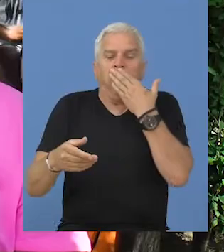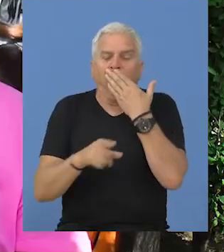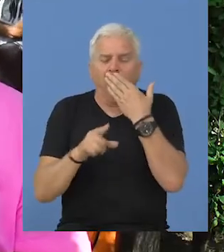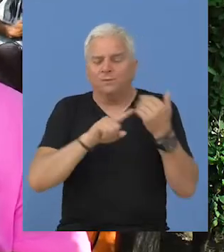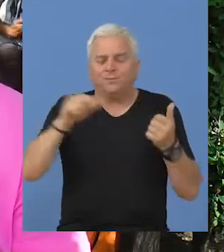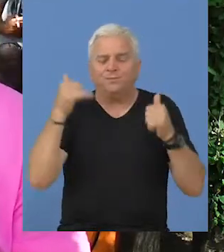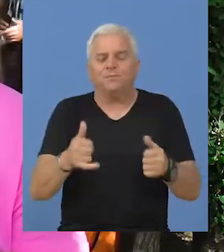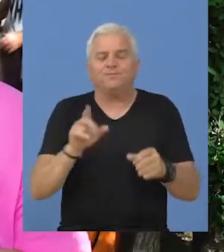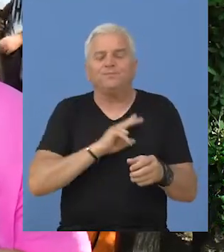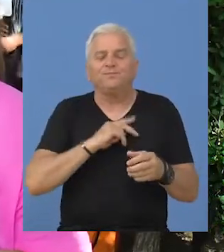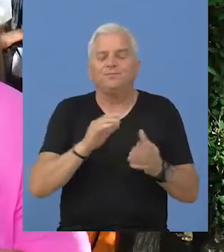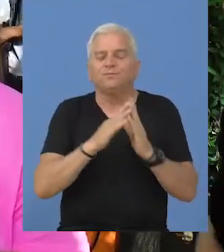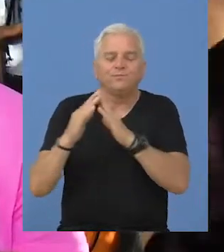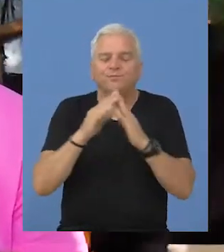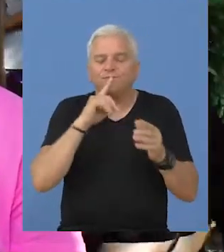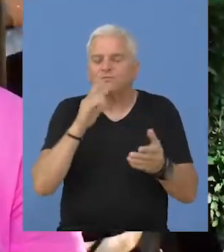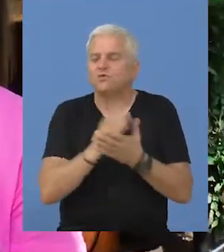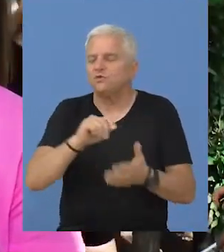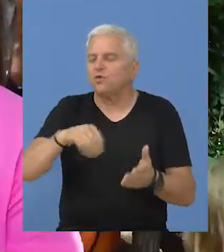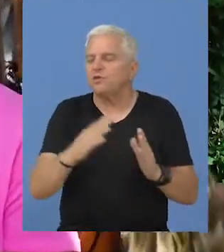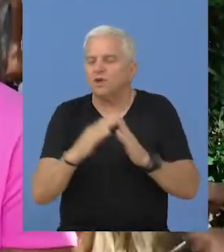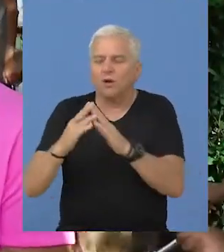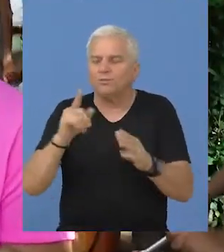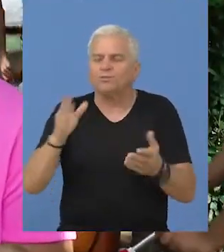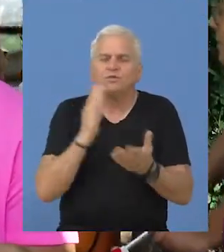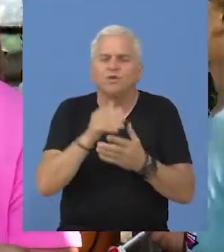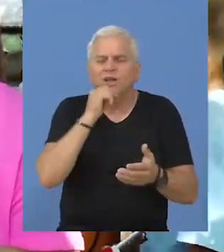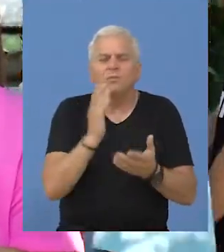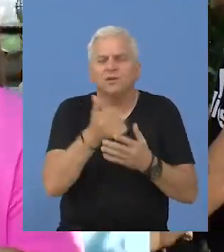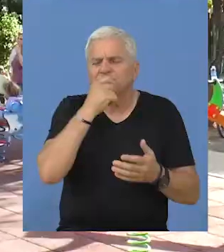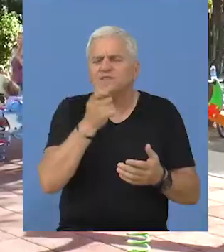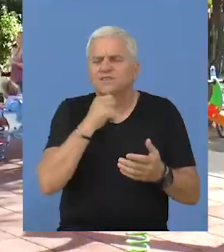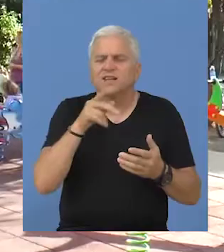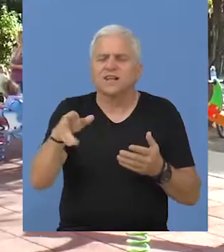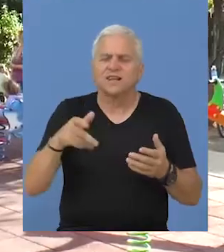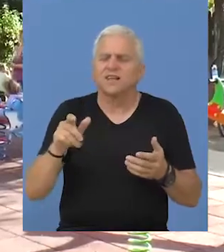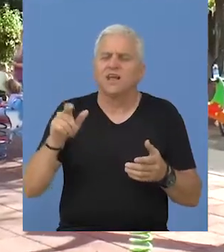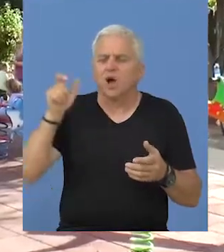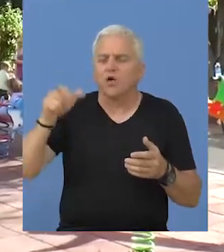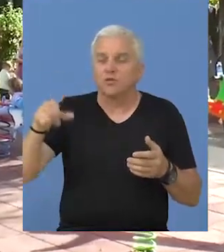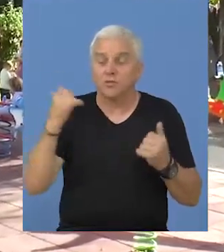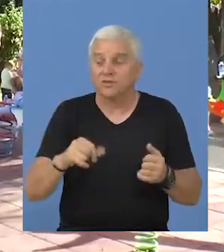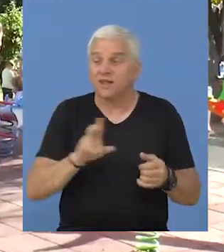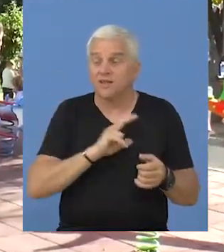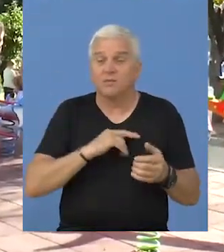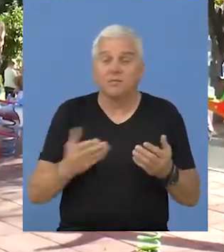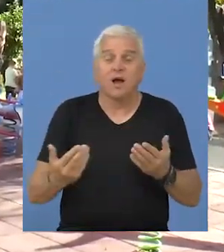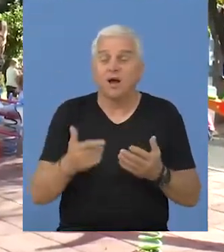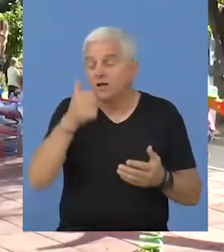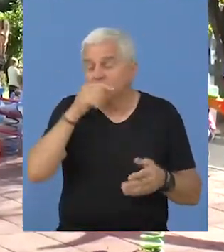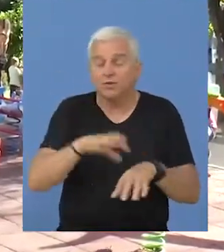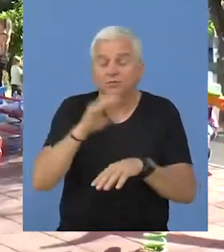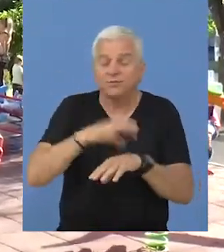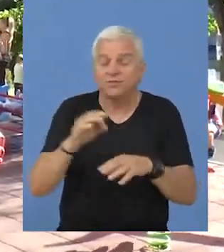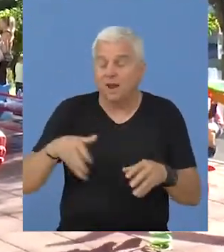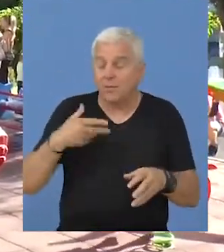Do sada smo imali komši i kuvaju za komšije, znači uvijek je to bilo za nešto za starije građane, a sad imamo nešto